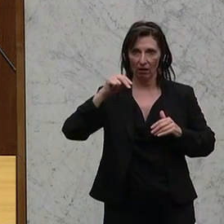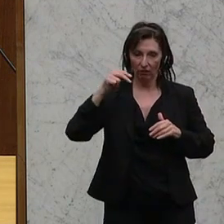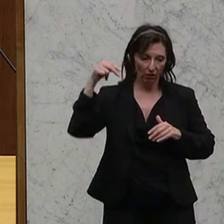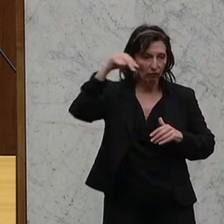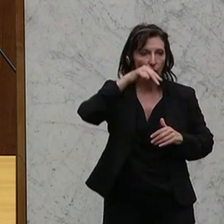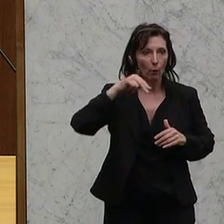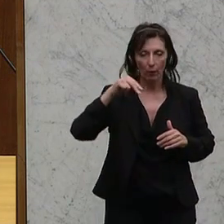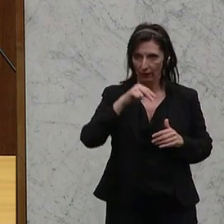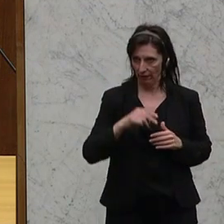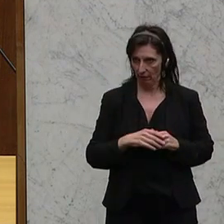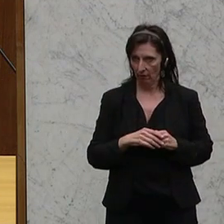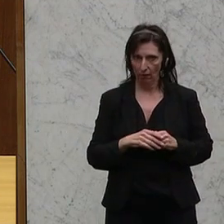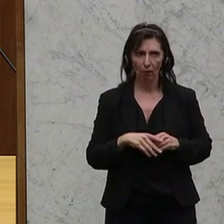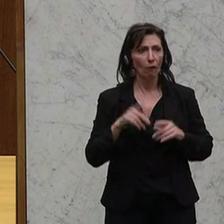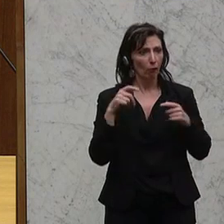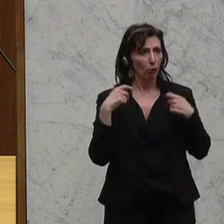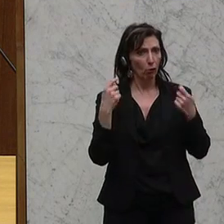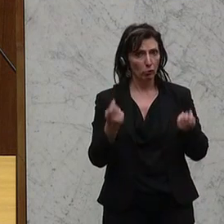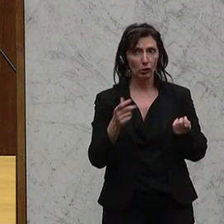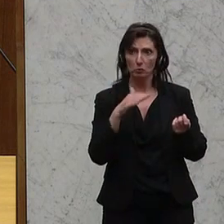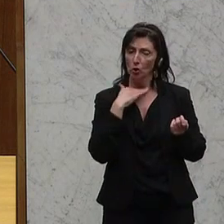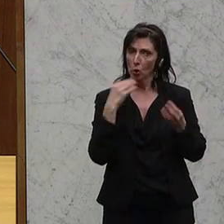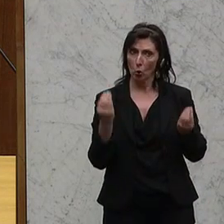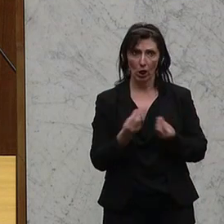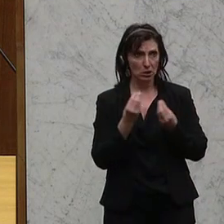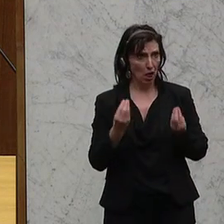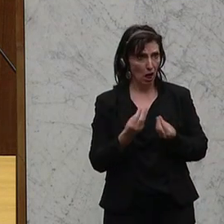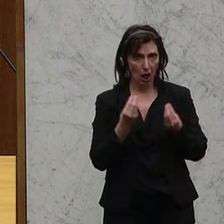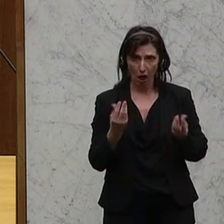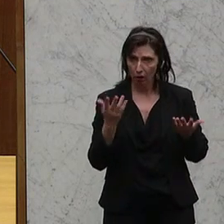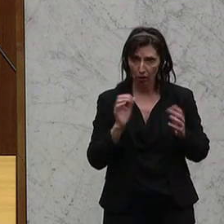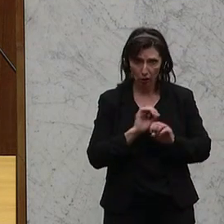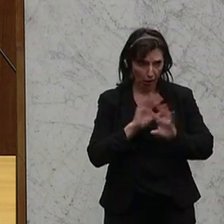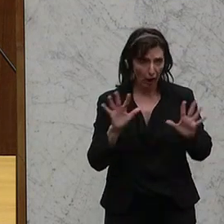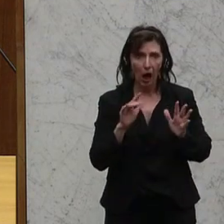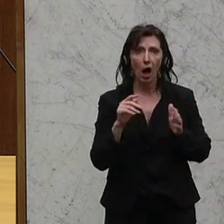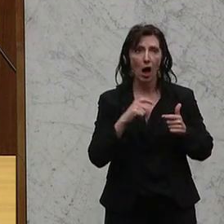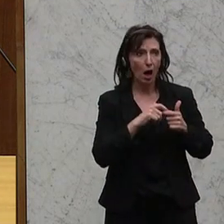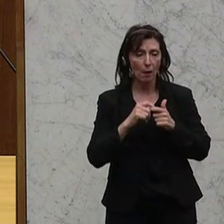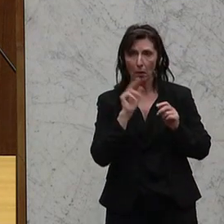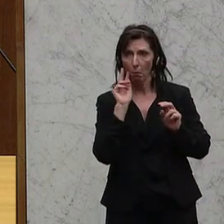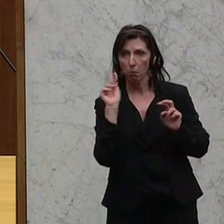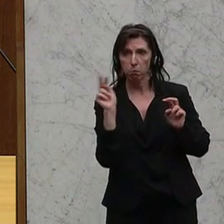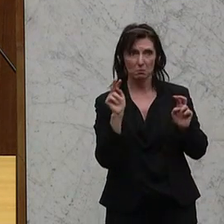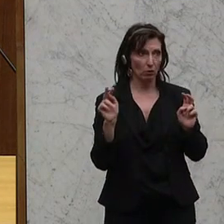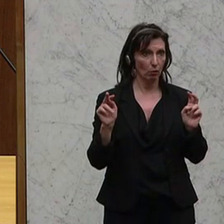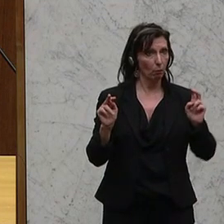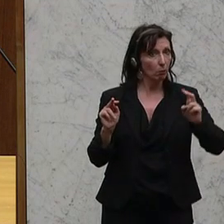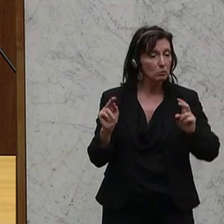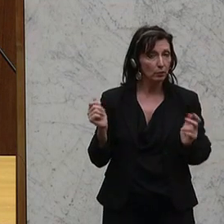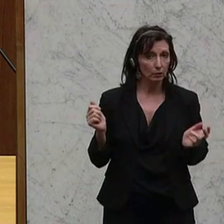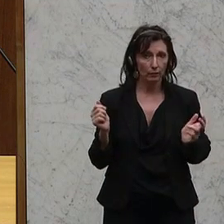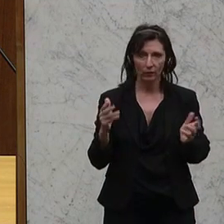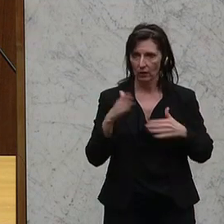gäbe es genug zu betrachten und abzuleiten, natürlich wieder je nach Standpunkt, ist ja klar. Und wenn ich